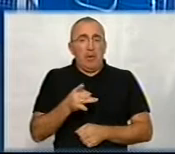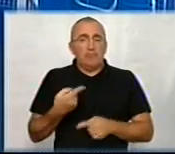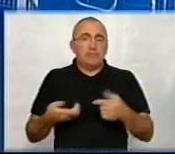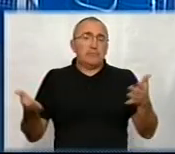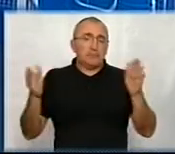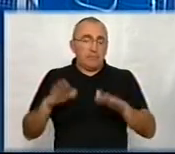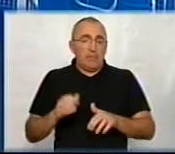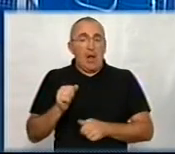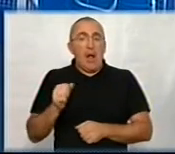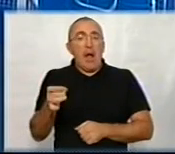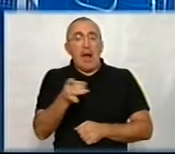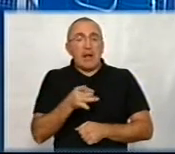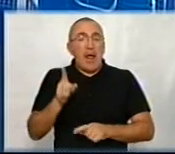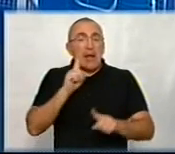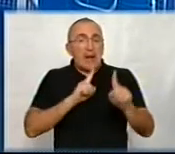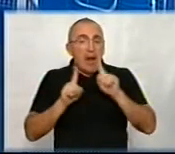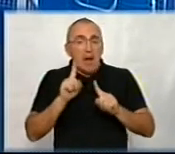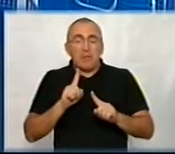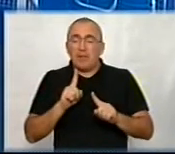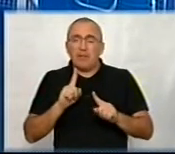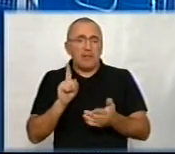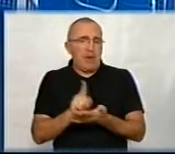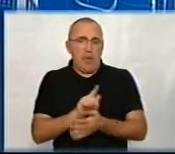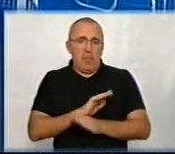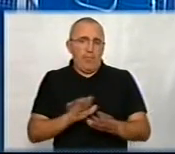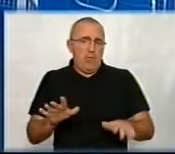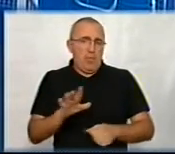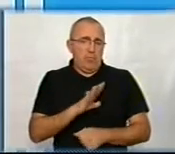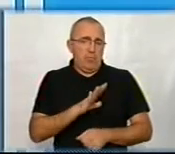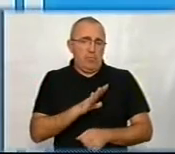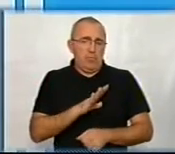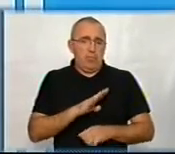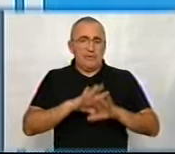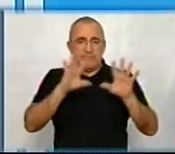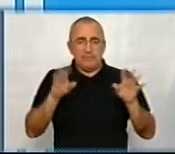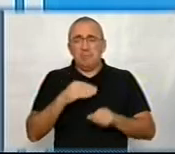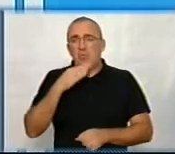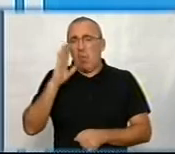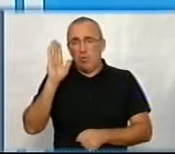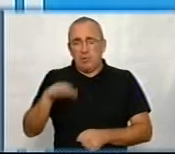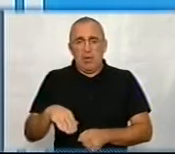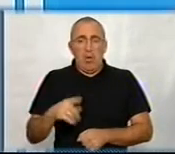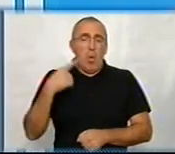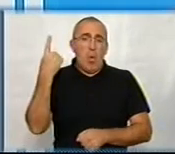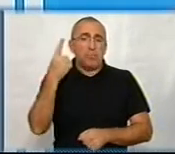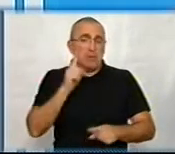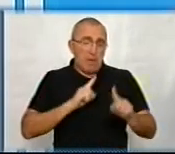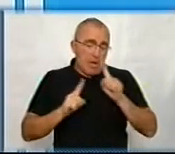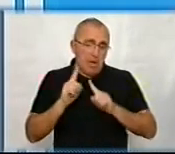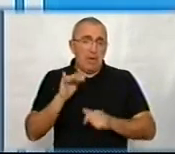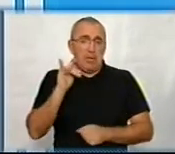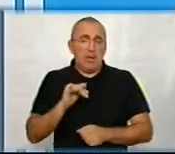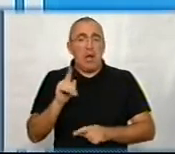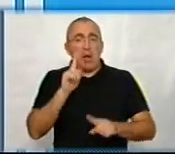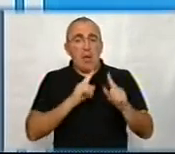залишався. Але райрад, в принципі, і бути вже не повинно було б. Тобто, цілком достатньо було б обласна рада і